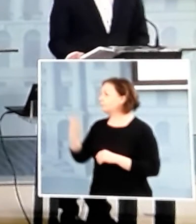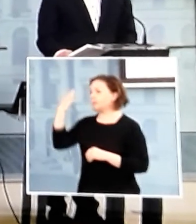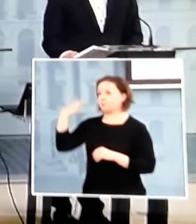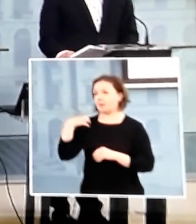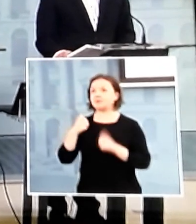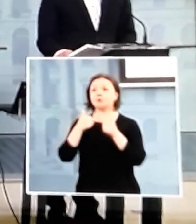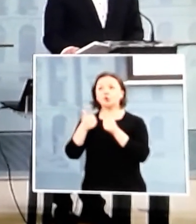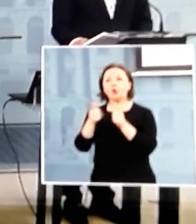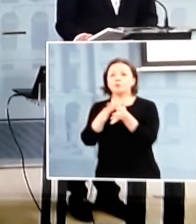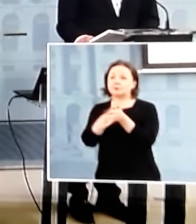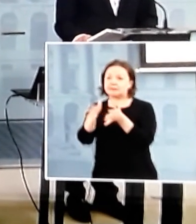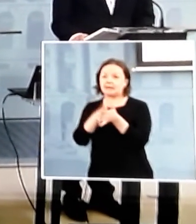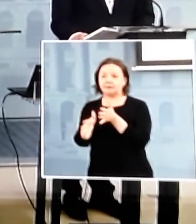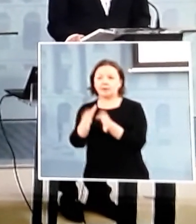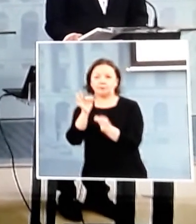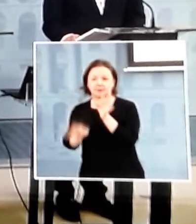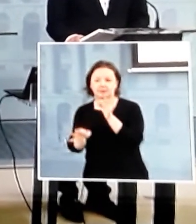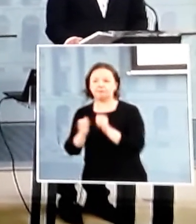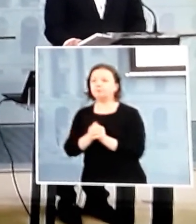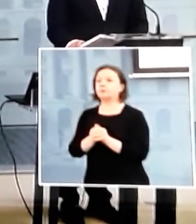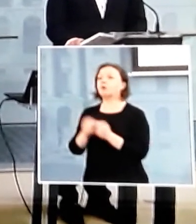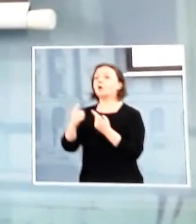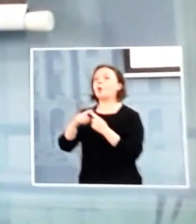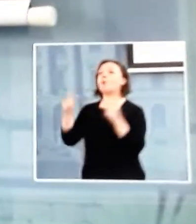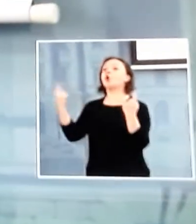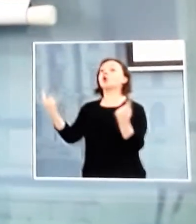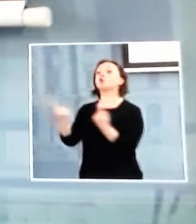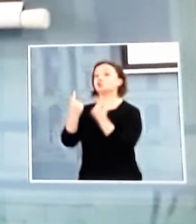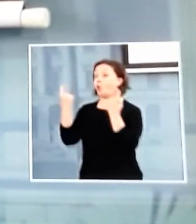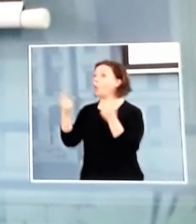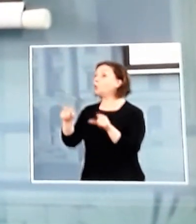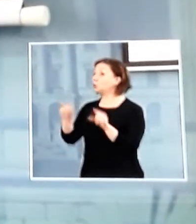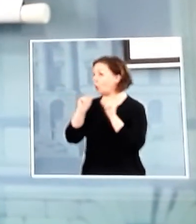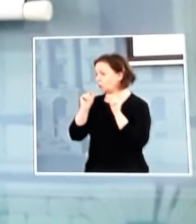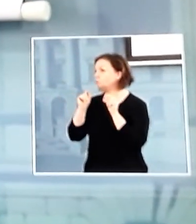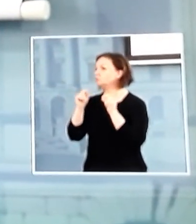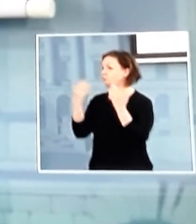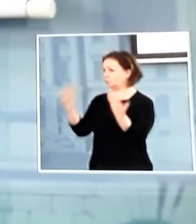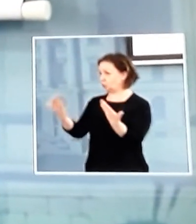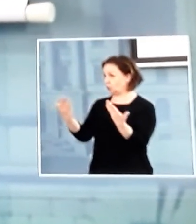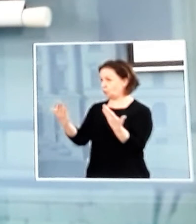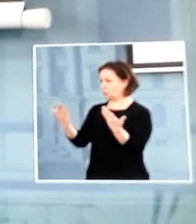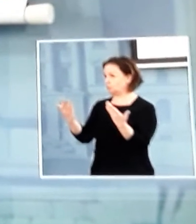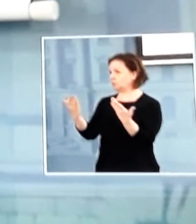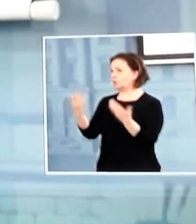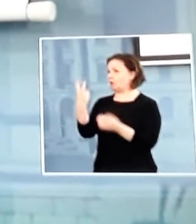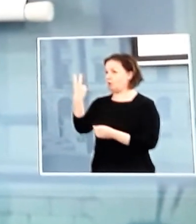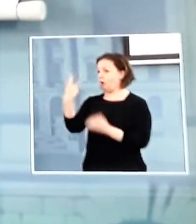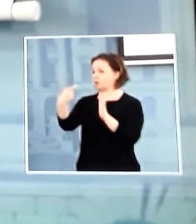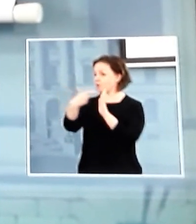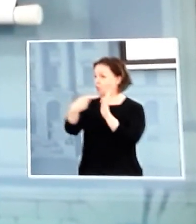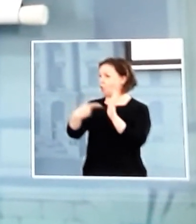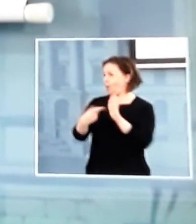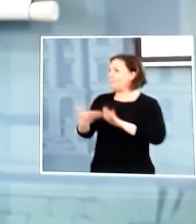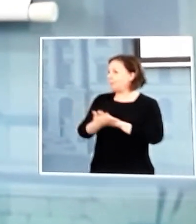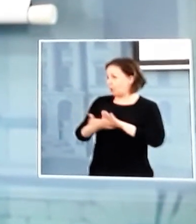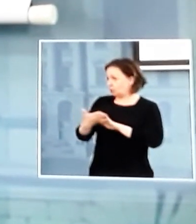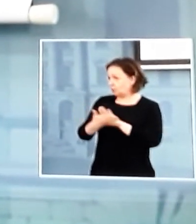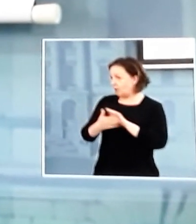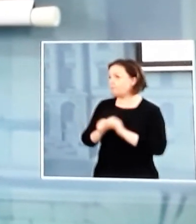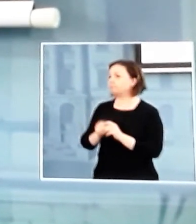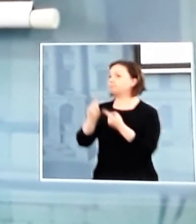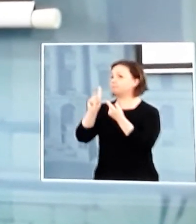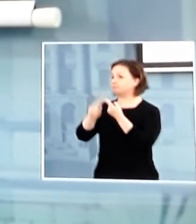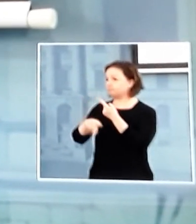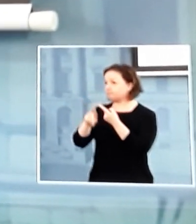Me olemme todenneet poikkeusolot kahden kohdan nojalla. Ensimmäinen